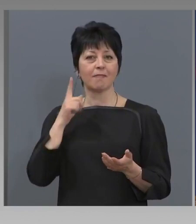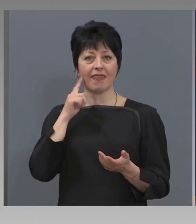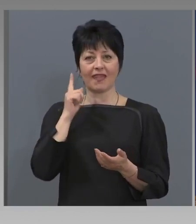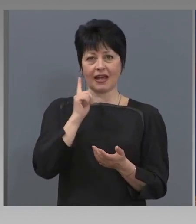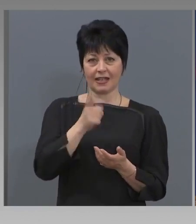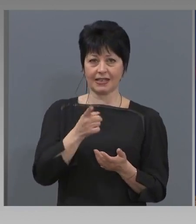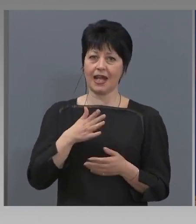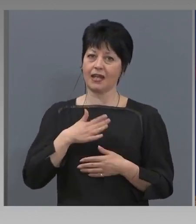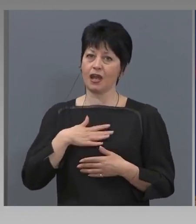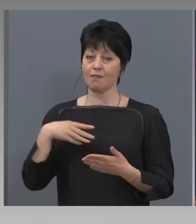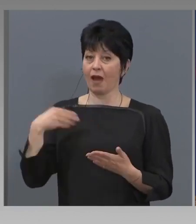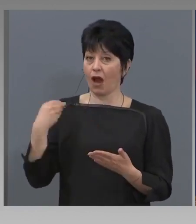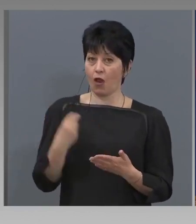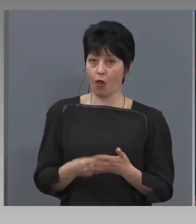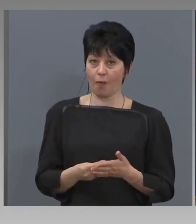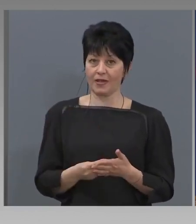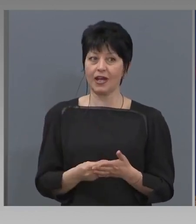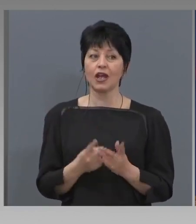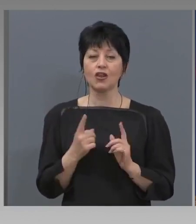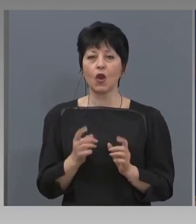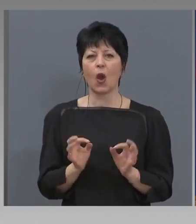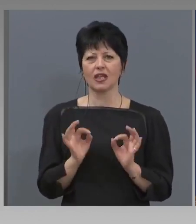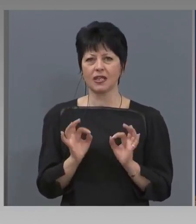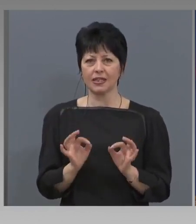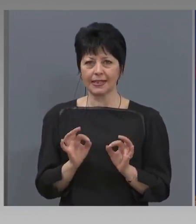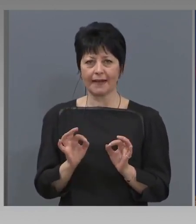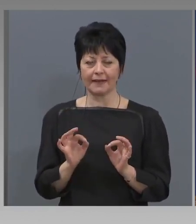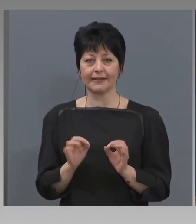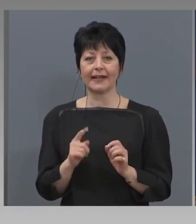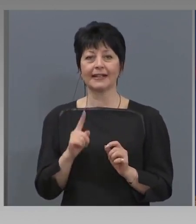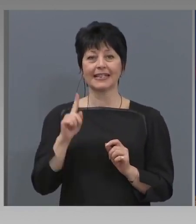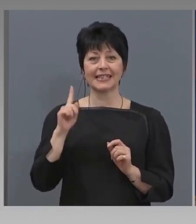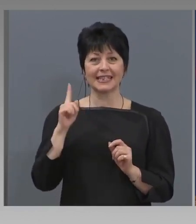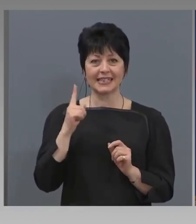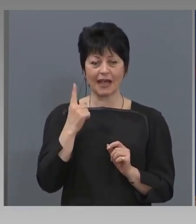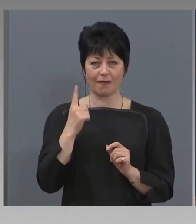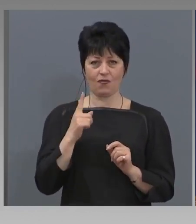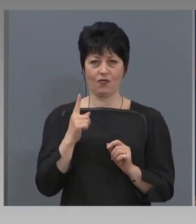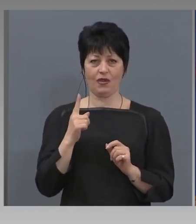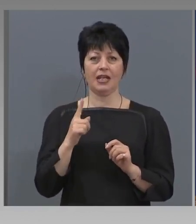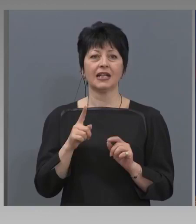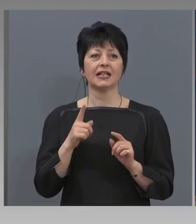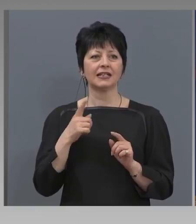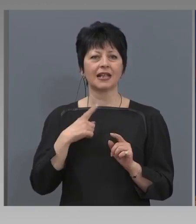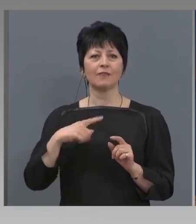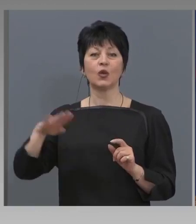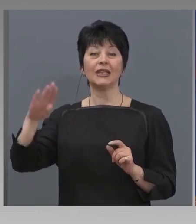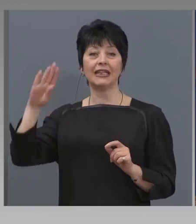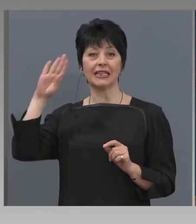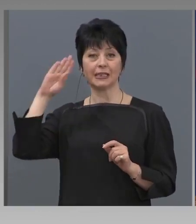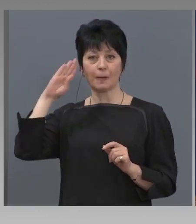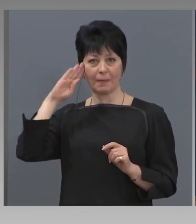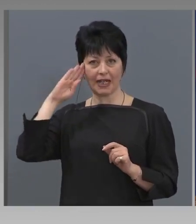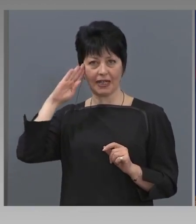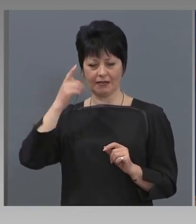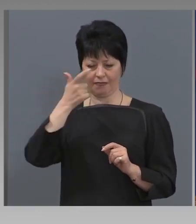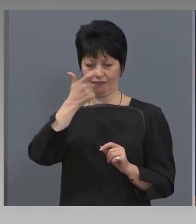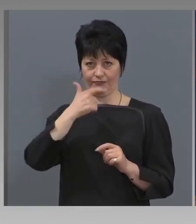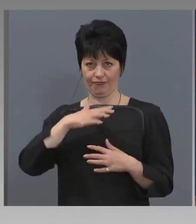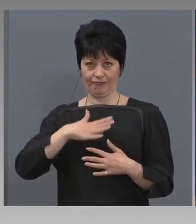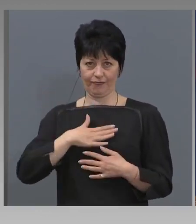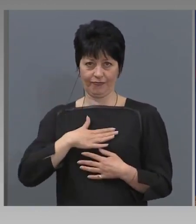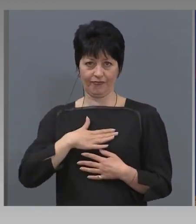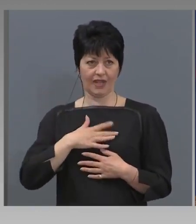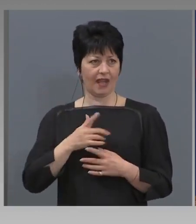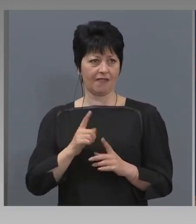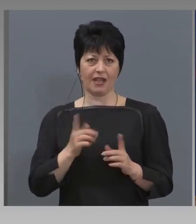но истината е, че сам едновременно, самодисциплинирано, не е толкова... И